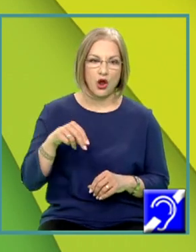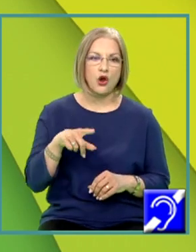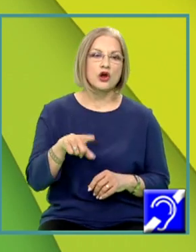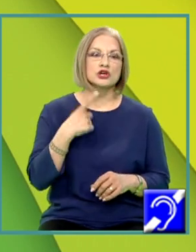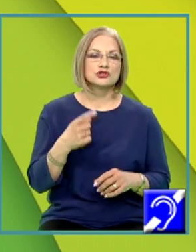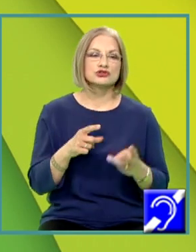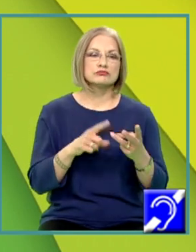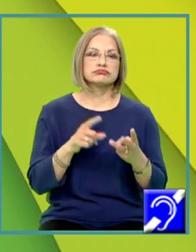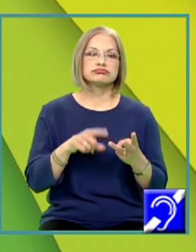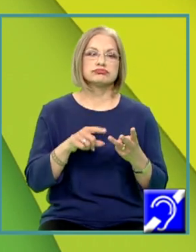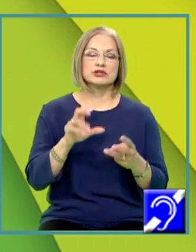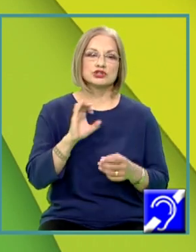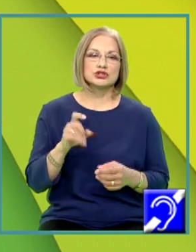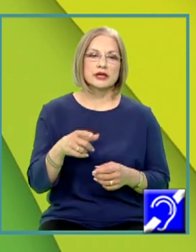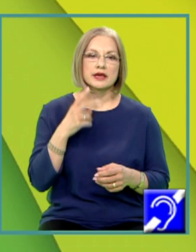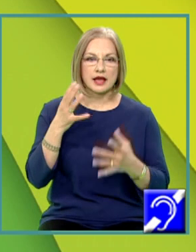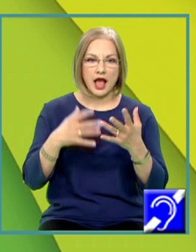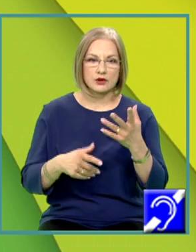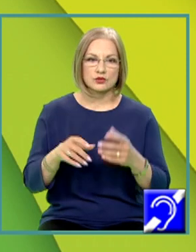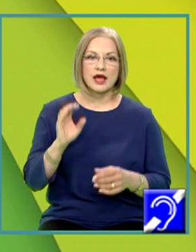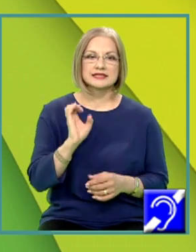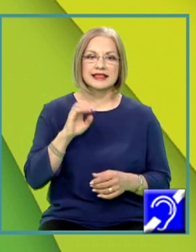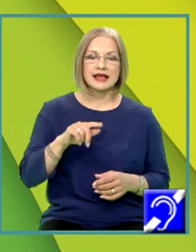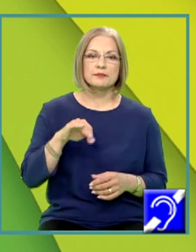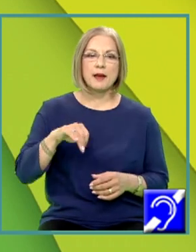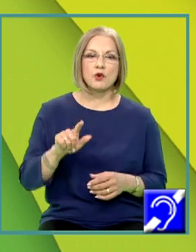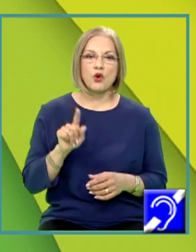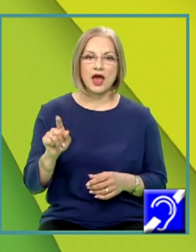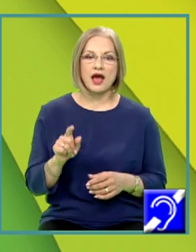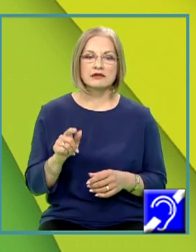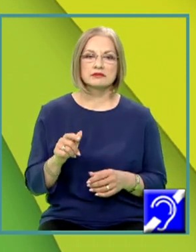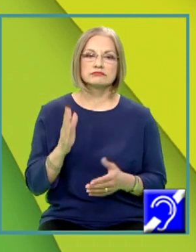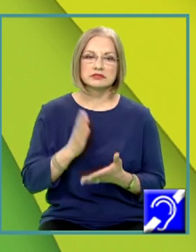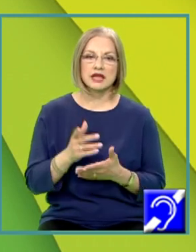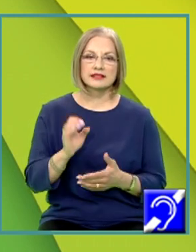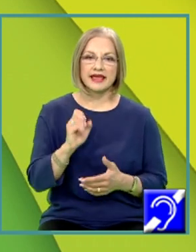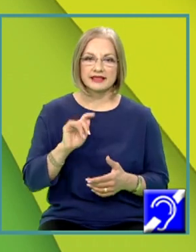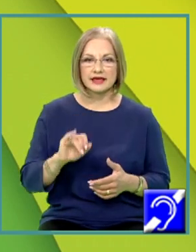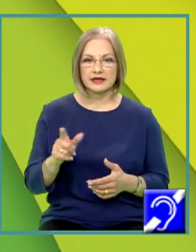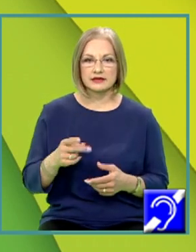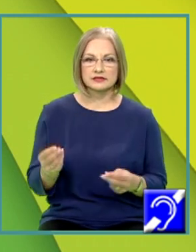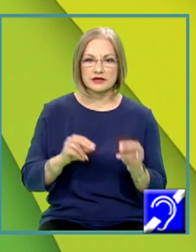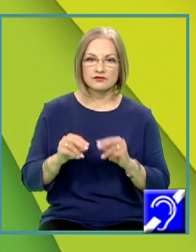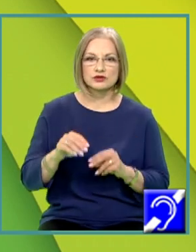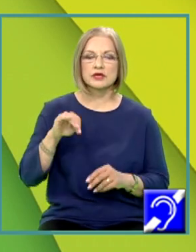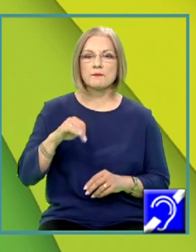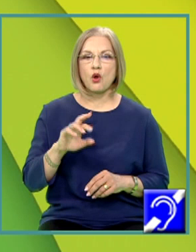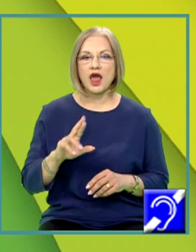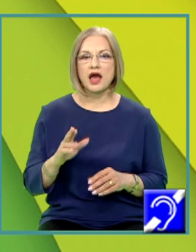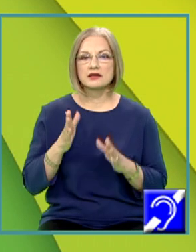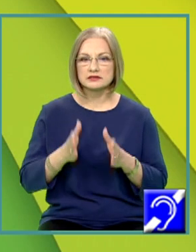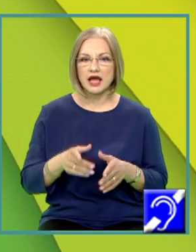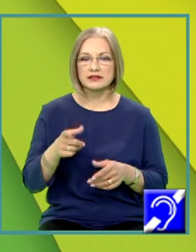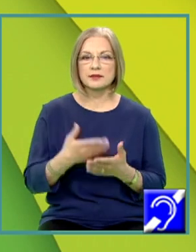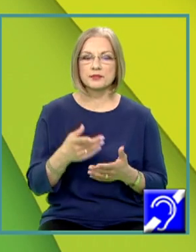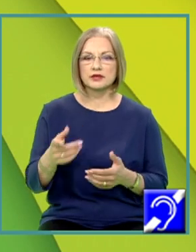calculați entalpia molară de formare standard a etenei, utilizând entalpiile molare de formare standard pentru